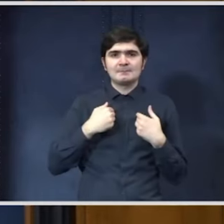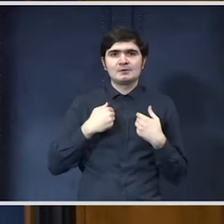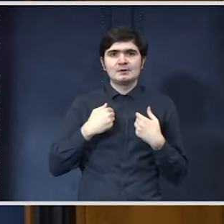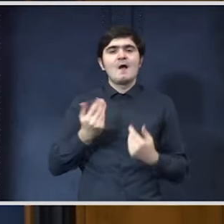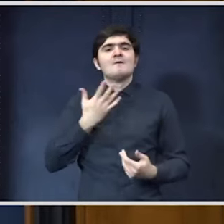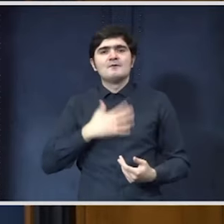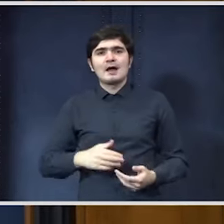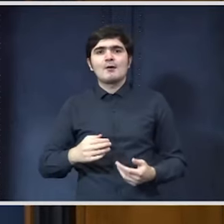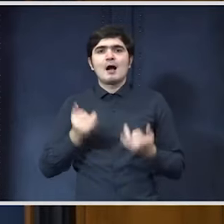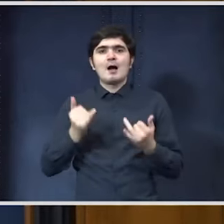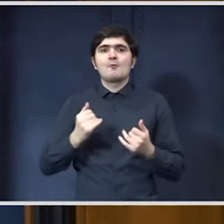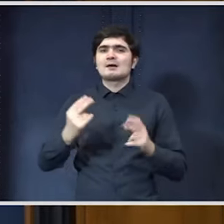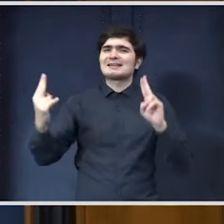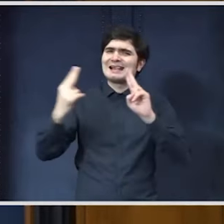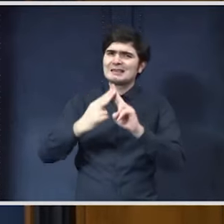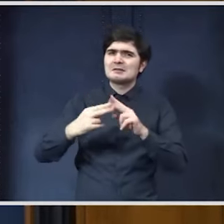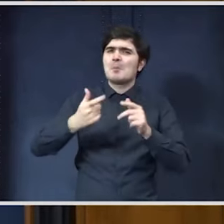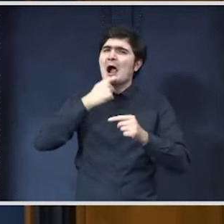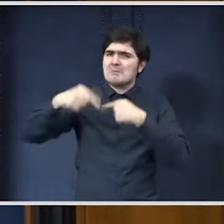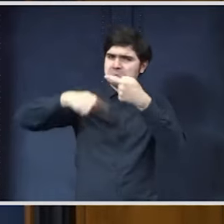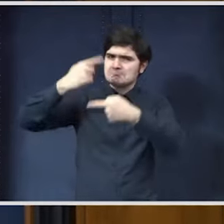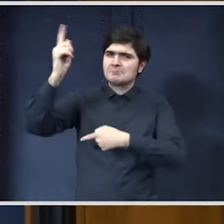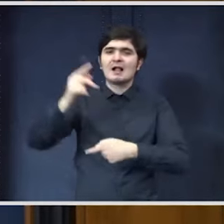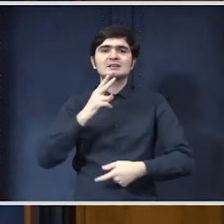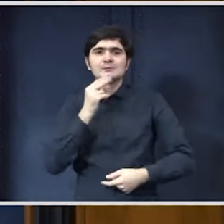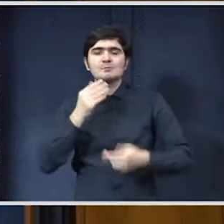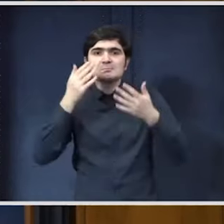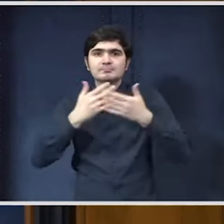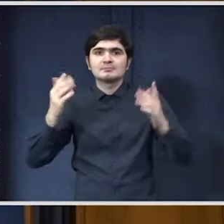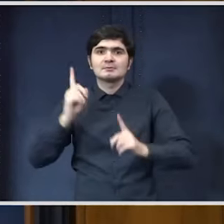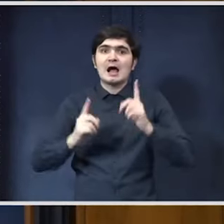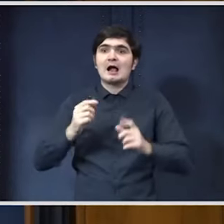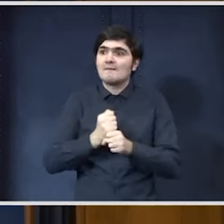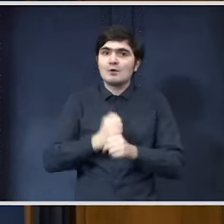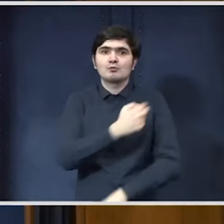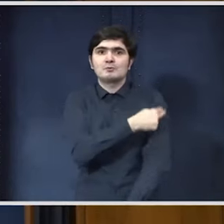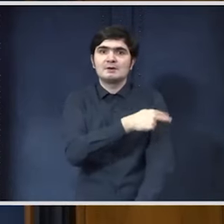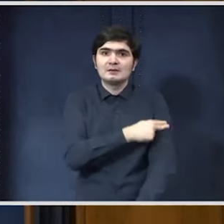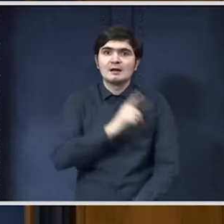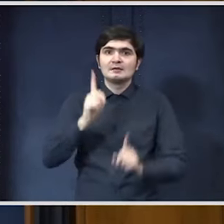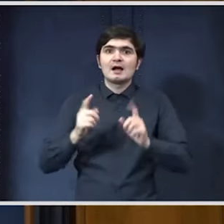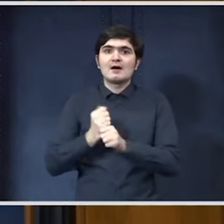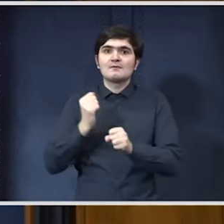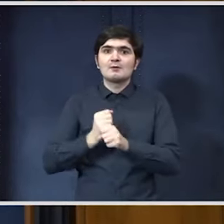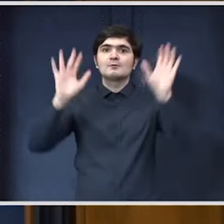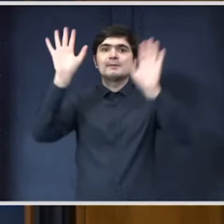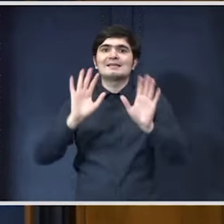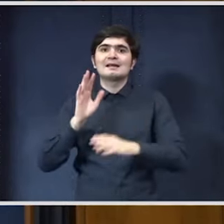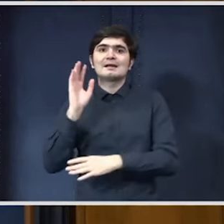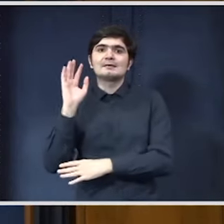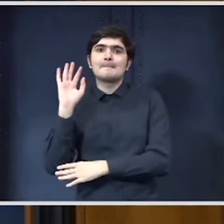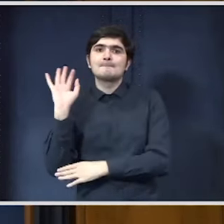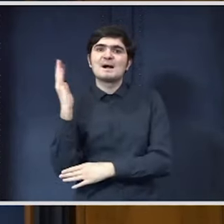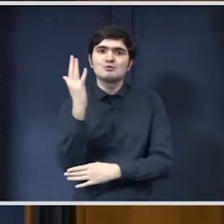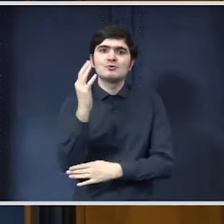Vreau însă să ne vedem peste câțiva ani și să vorbim efectiv dacă există spitalele, dacă există perdările forestiere, dacă